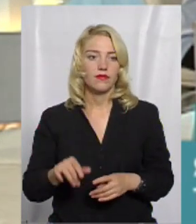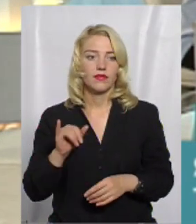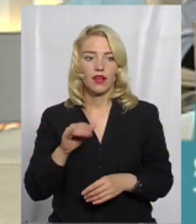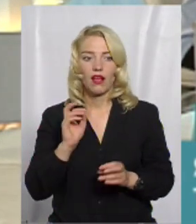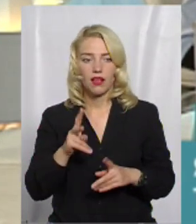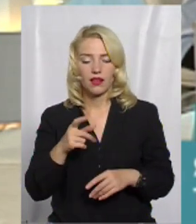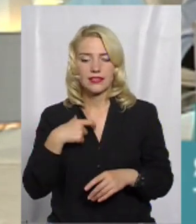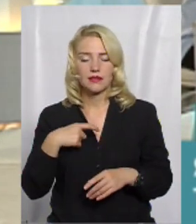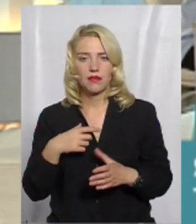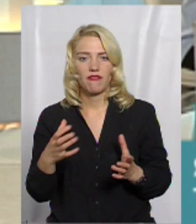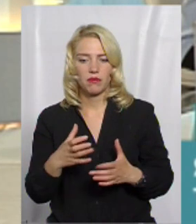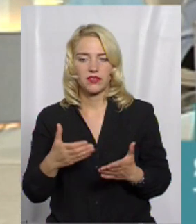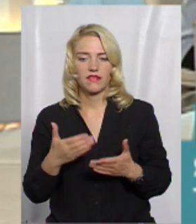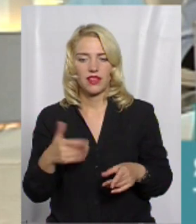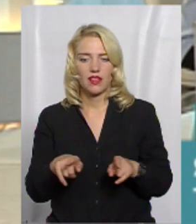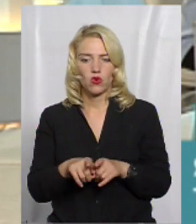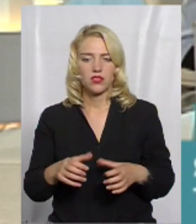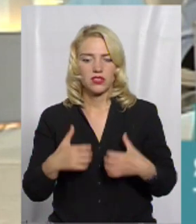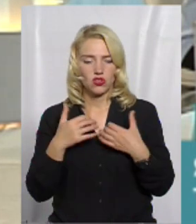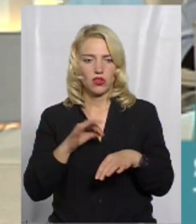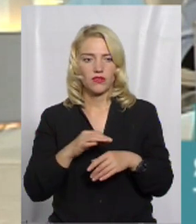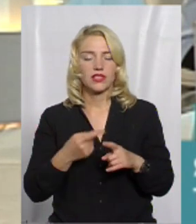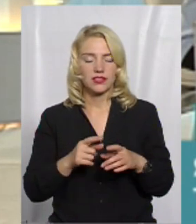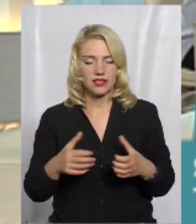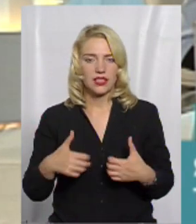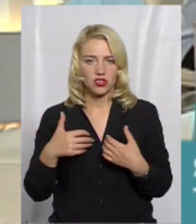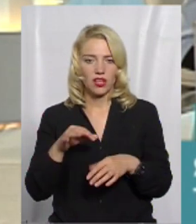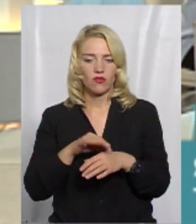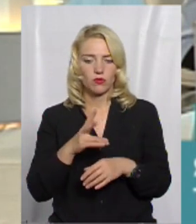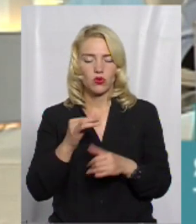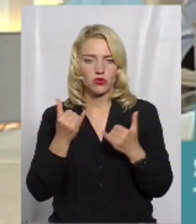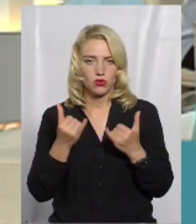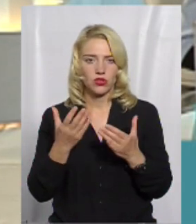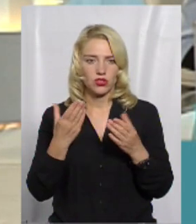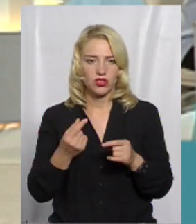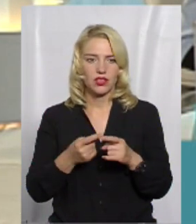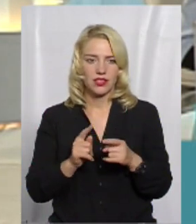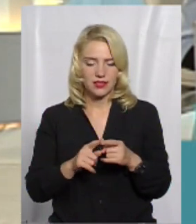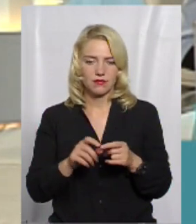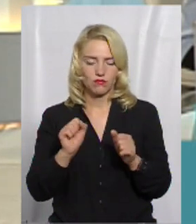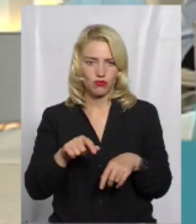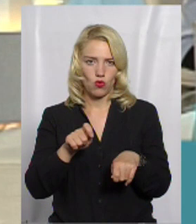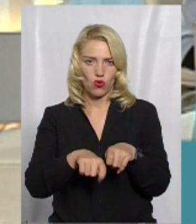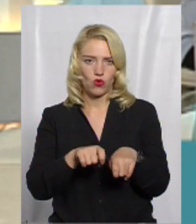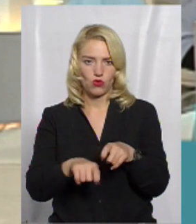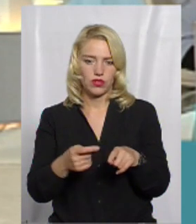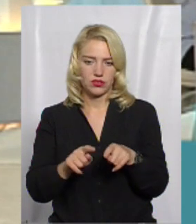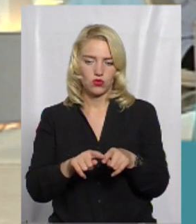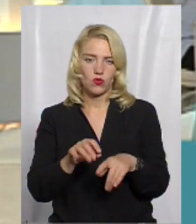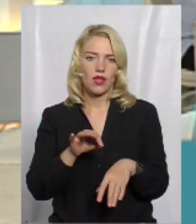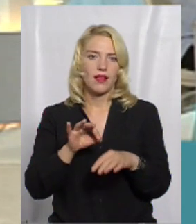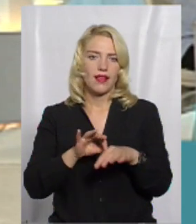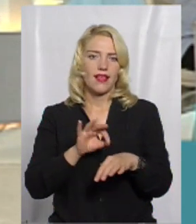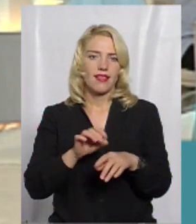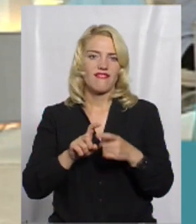страшної хвороби? Це страшна хвороба, але на сьогоднішній день дифтерія – це керована інфекція. Керована інфекція – це